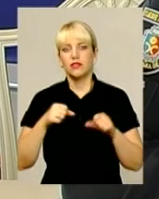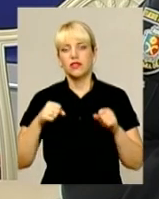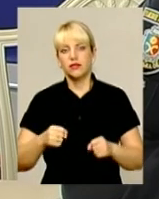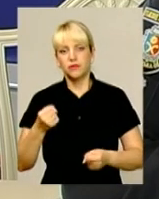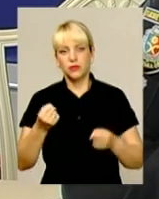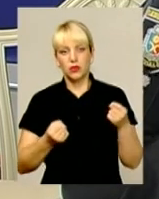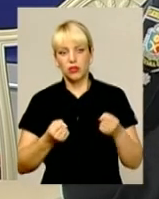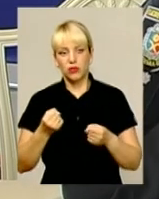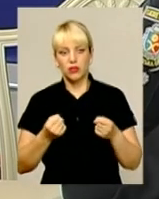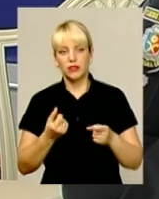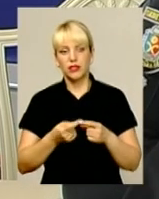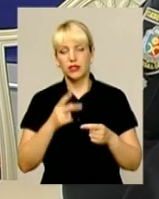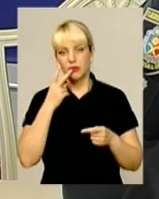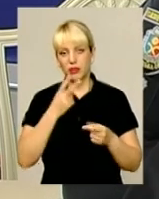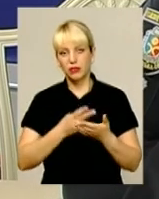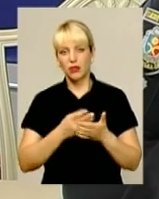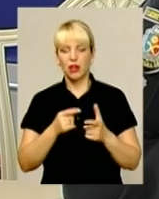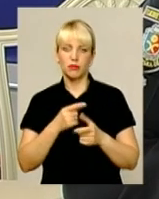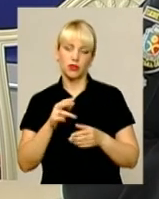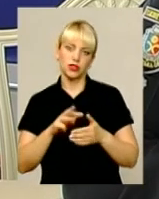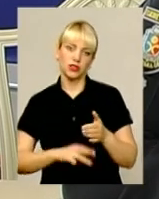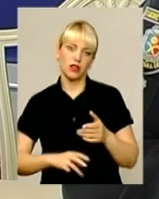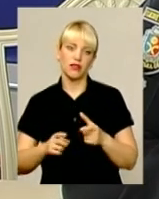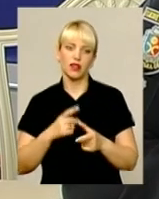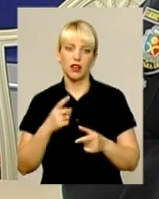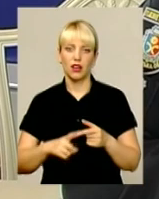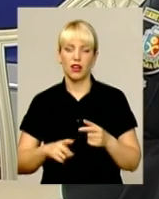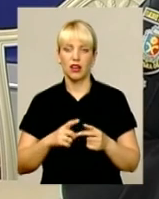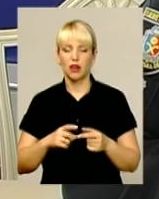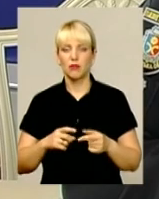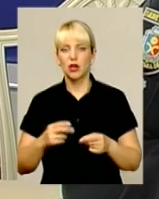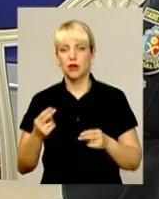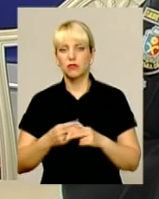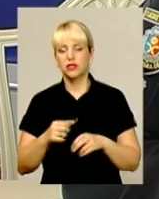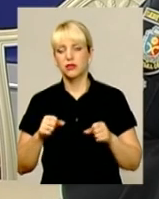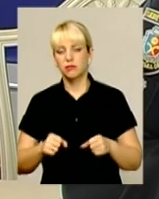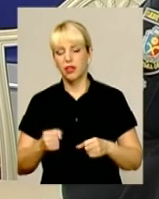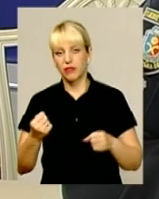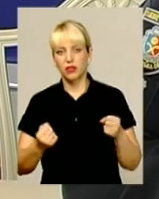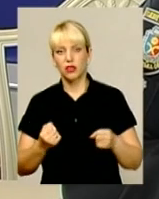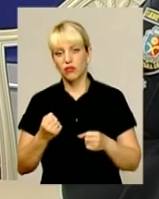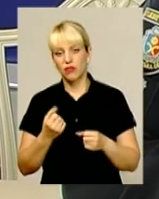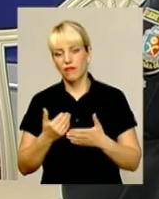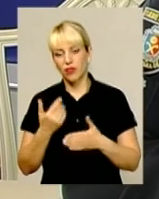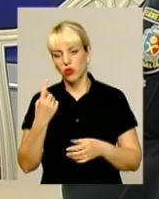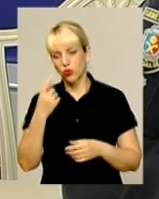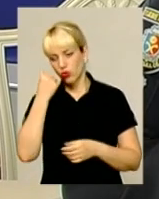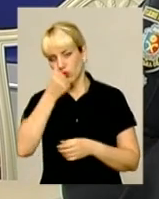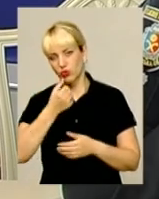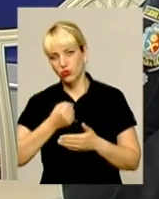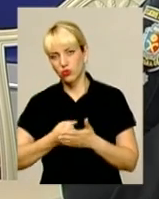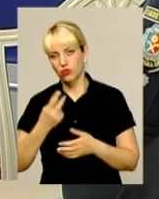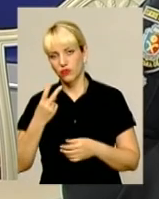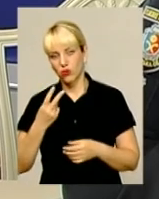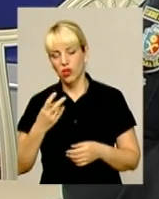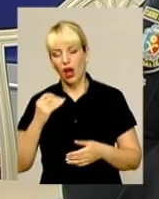керування, тобто передбачалося або штраф, або позбавлення права керування від одного року до двох. При